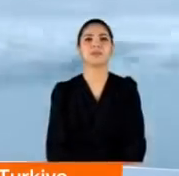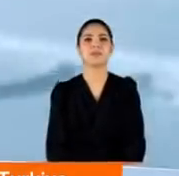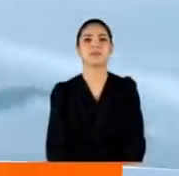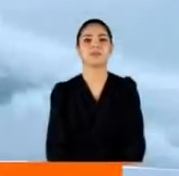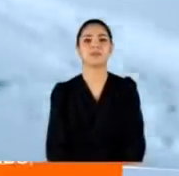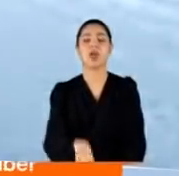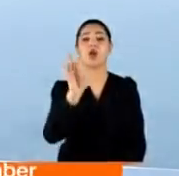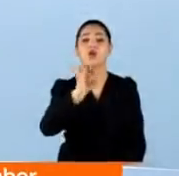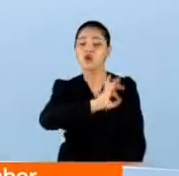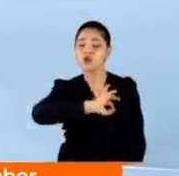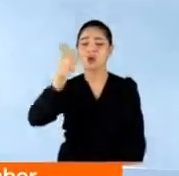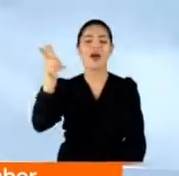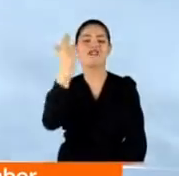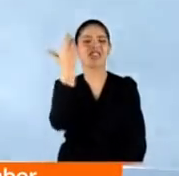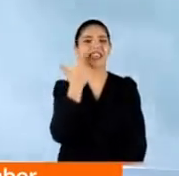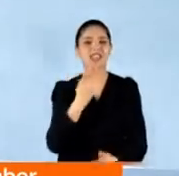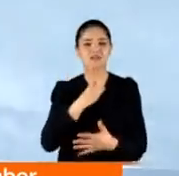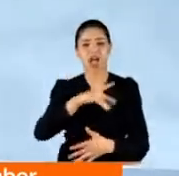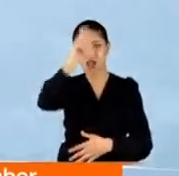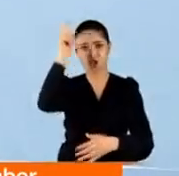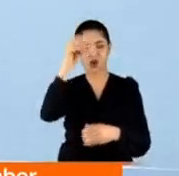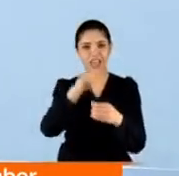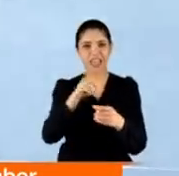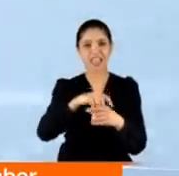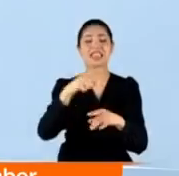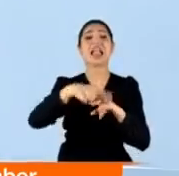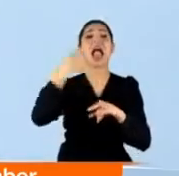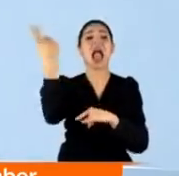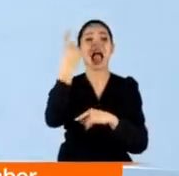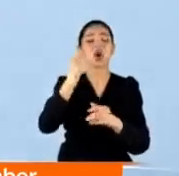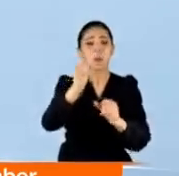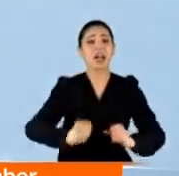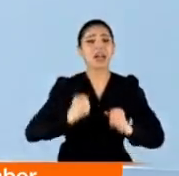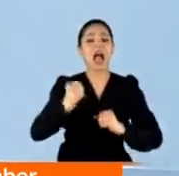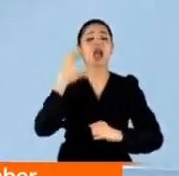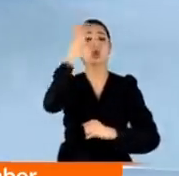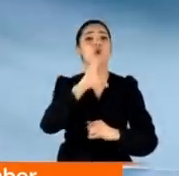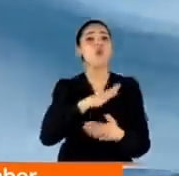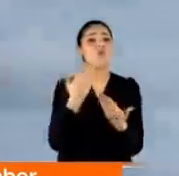Şimdi muhteşem görüntüler izleyeceksiniz. Hem de Türkiye'den helikopterle kayak turunda.